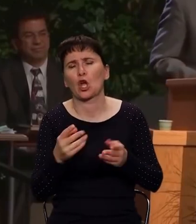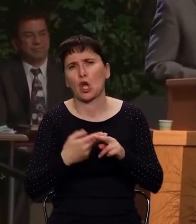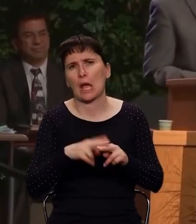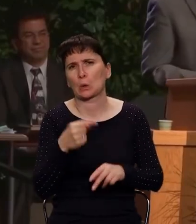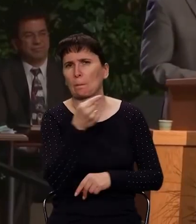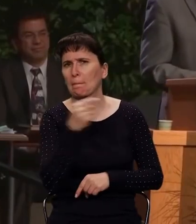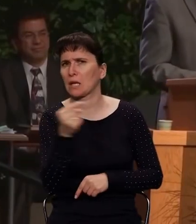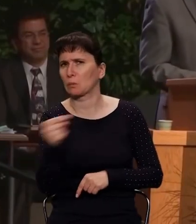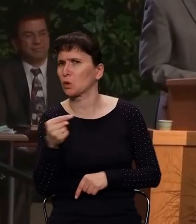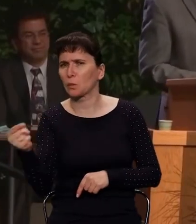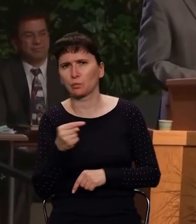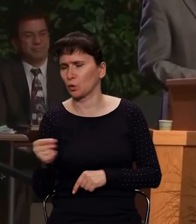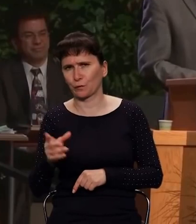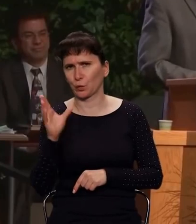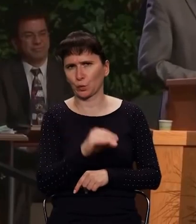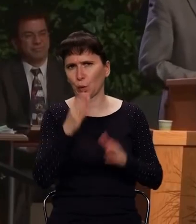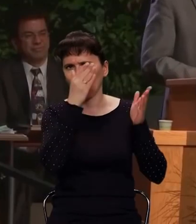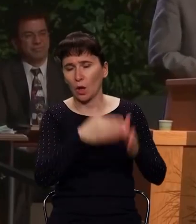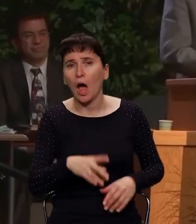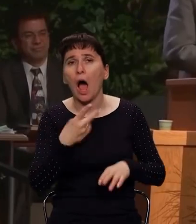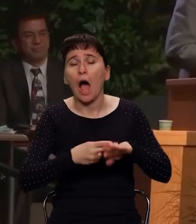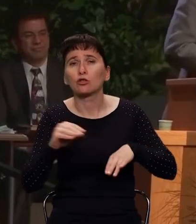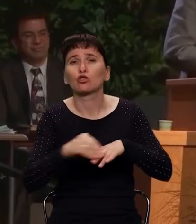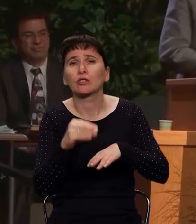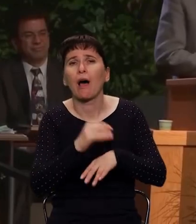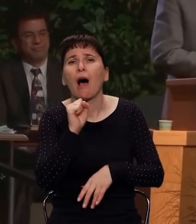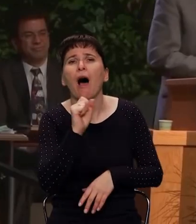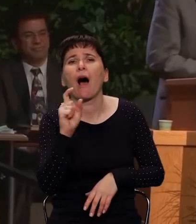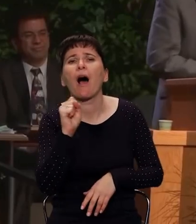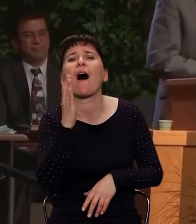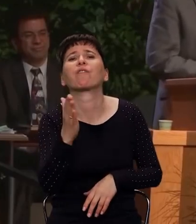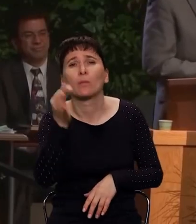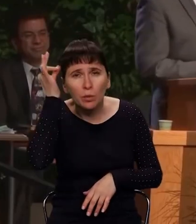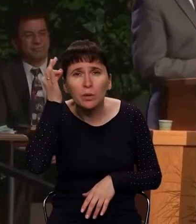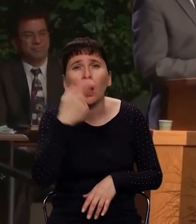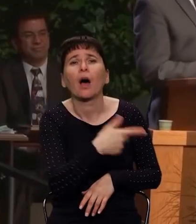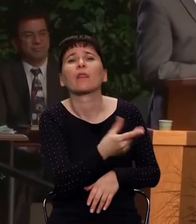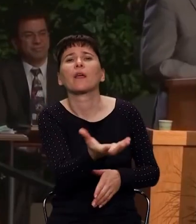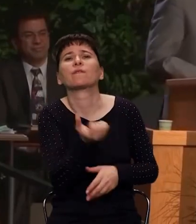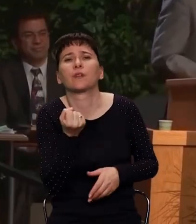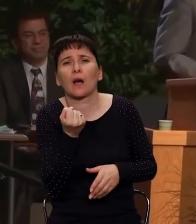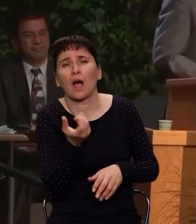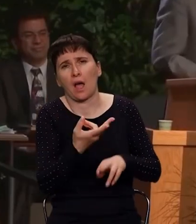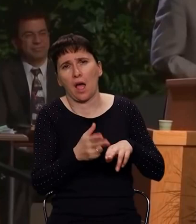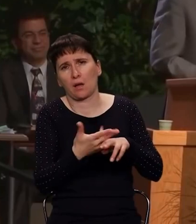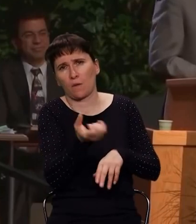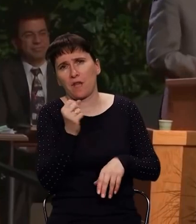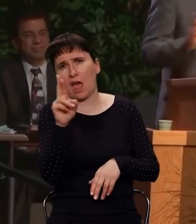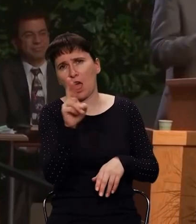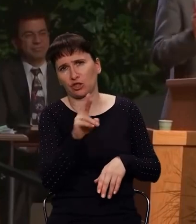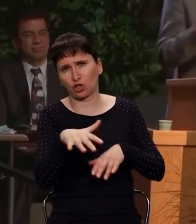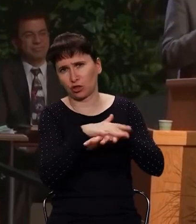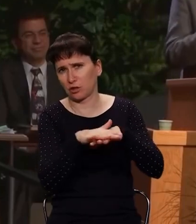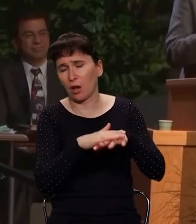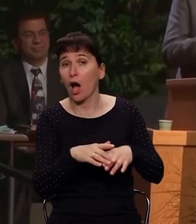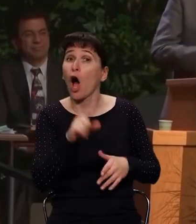негативными образами. Первый из них это была жена Ахава. Где он ее взял? Он ее взял на стороне. Он не